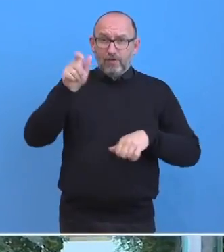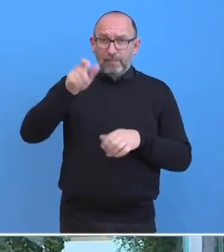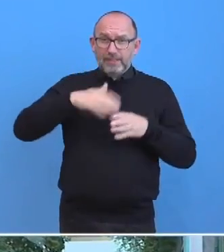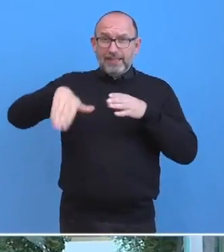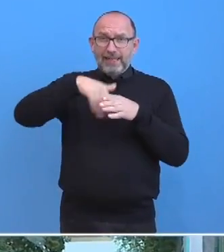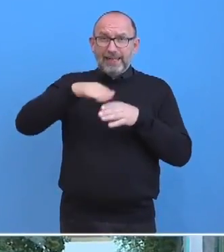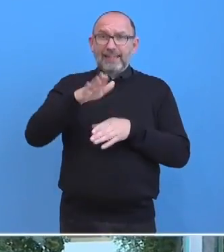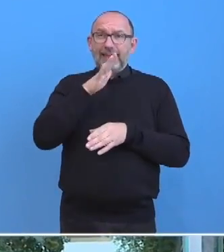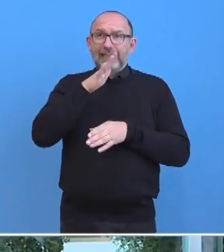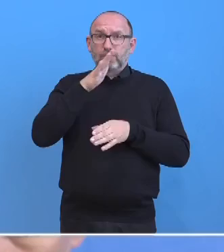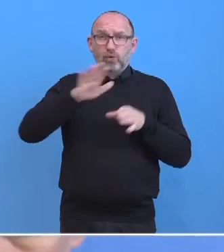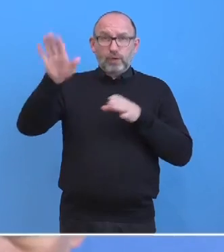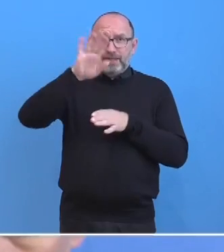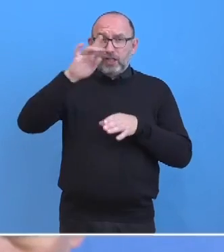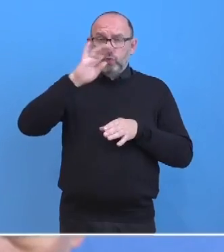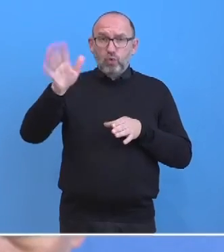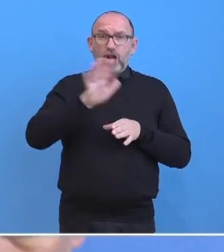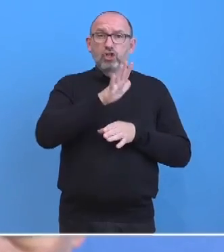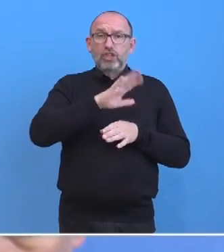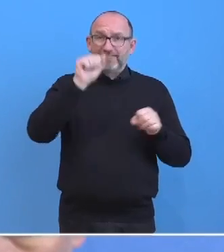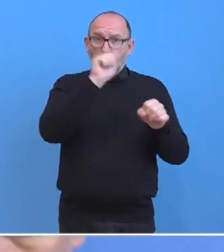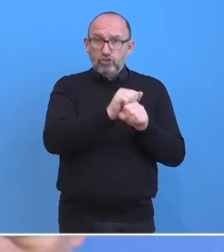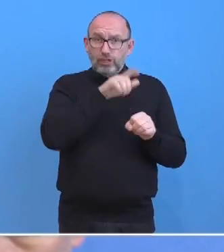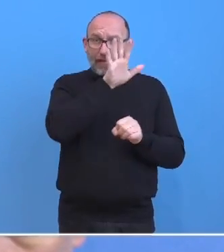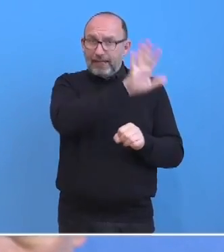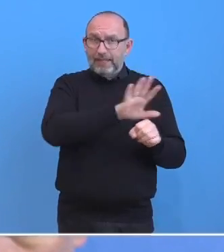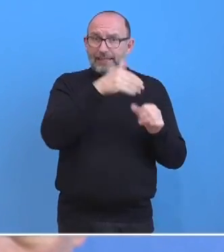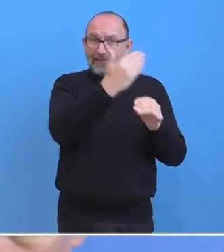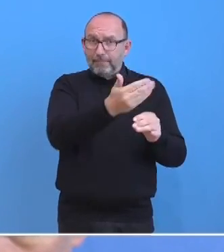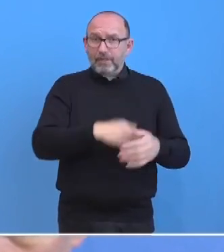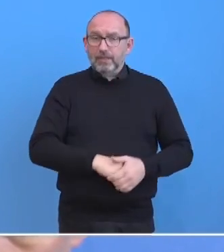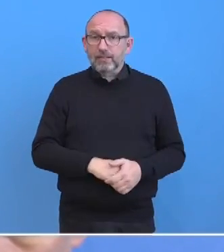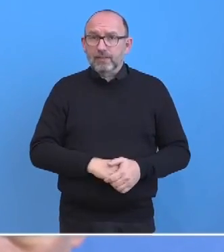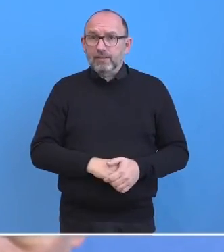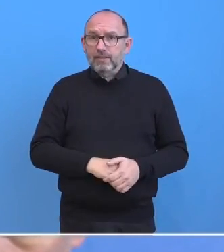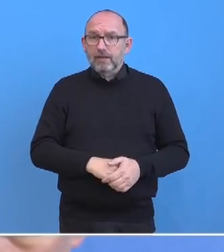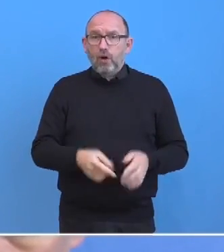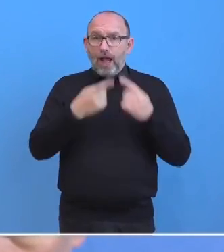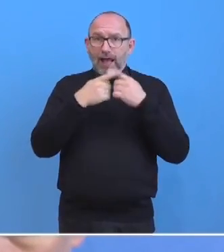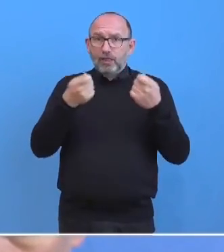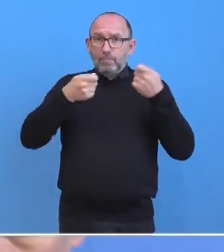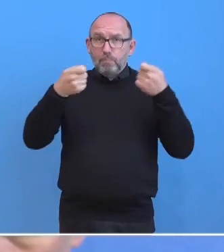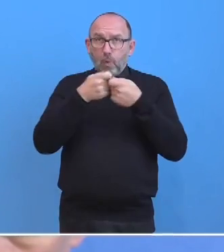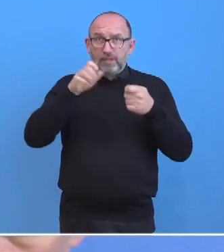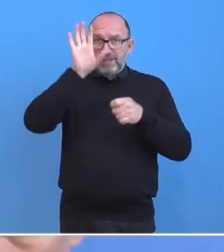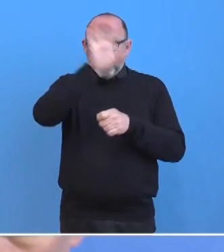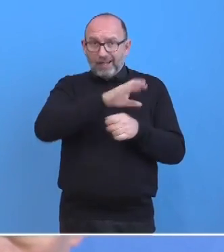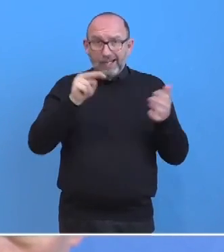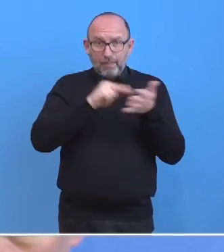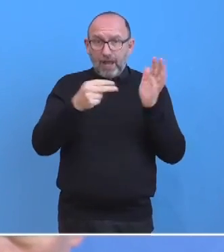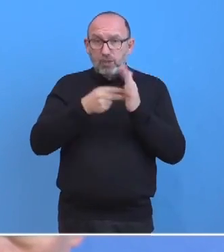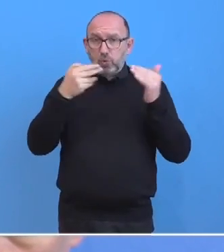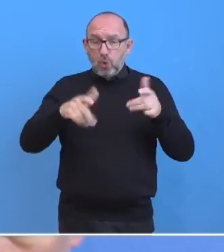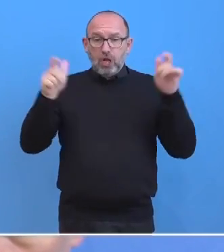Risikogebieten bisher nur in Schleswig-Holstein gibt? Gibt es Erkenntnisse darüber, ob dies auch in anderen Bundesländern geplant ist? Und wird die